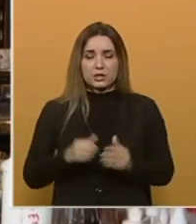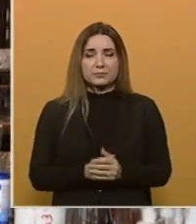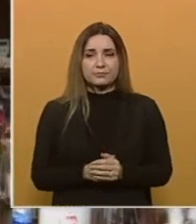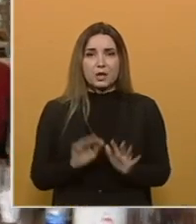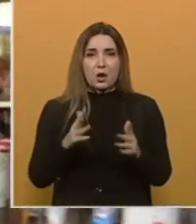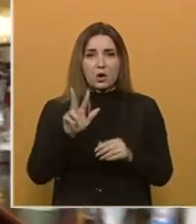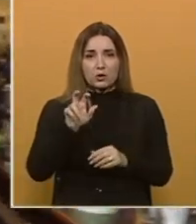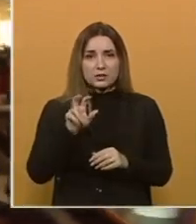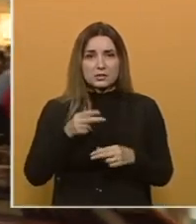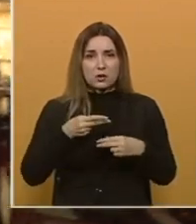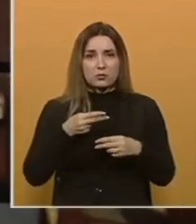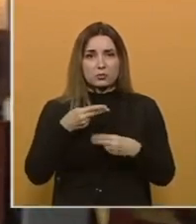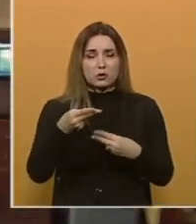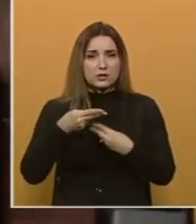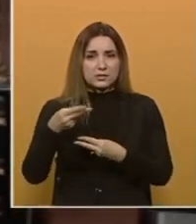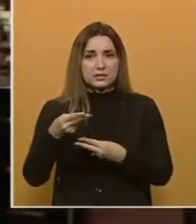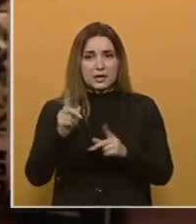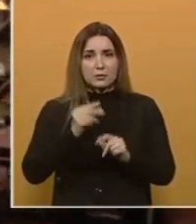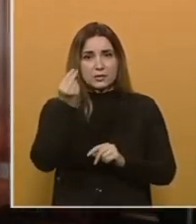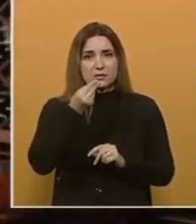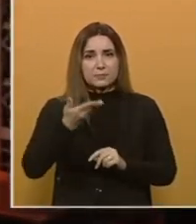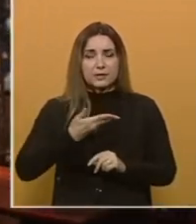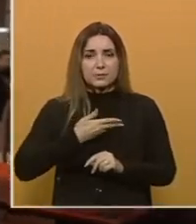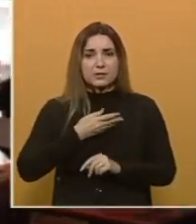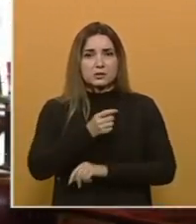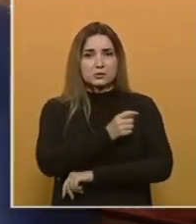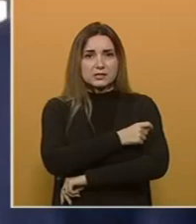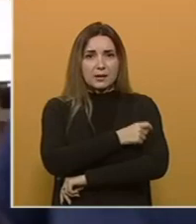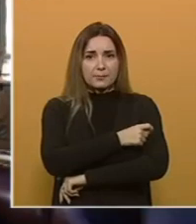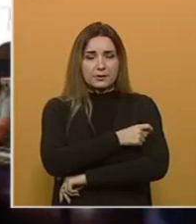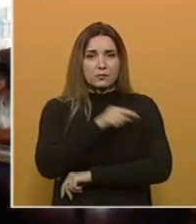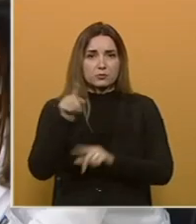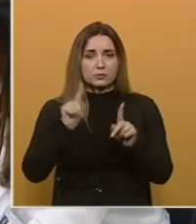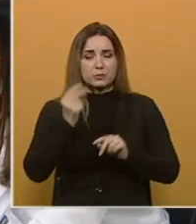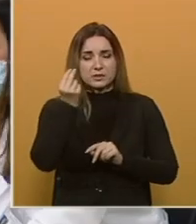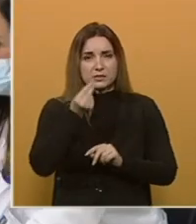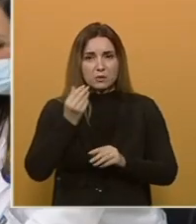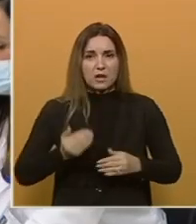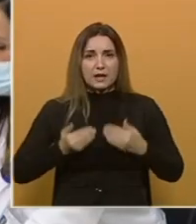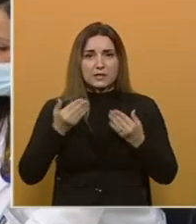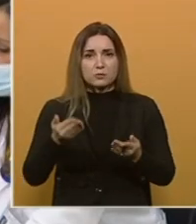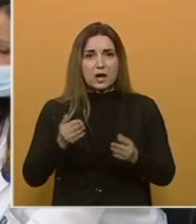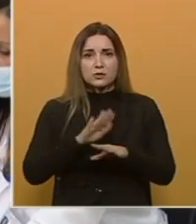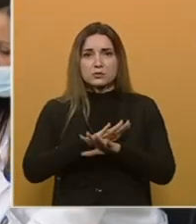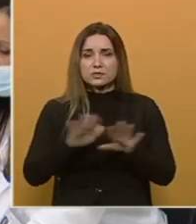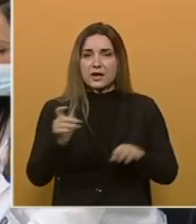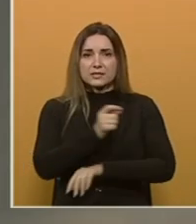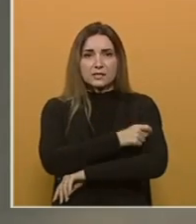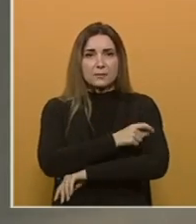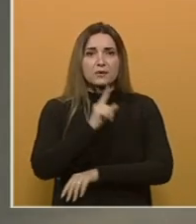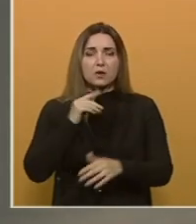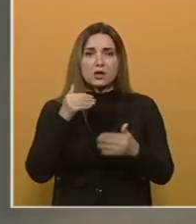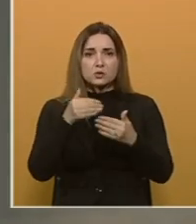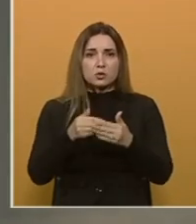Oko 300 ugostitelja iz Republike Srpske primili su cijepivo u Institutu za javno zdravstvo Republike Srpske. Na raspolaganju su sva cijepiva koja su